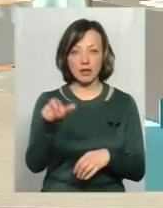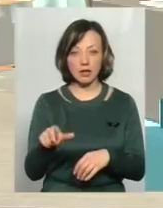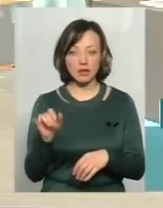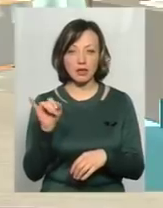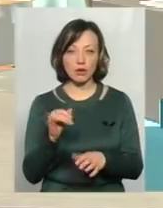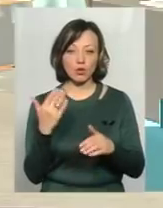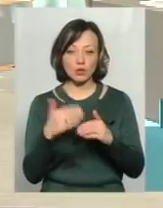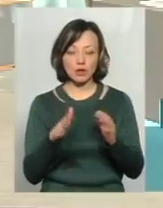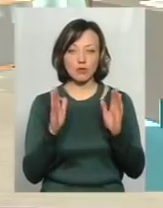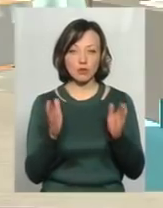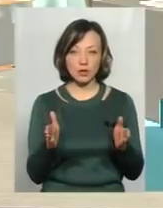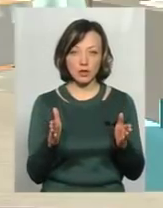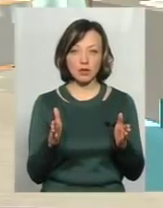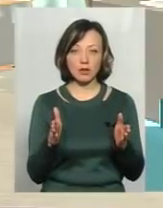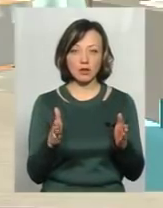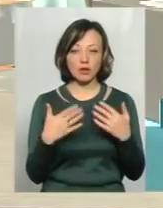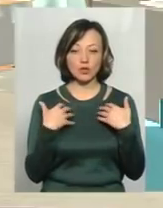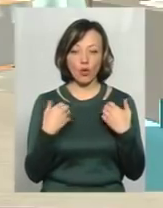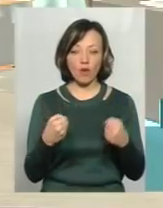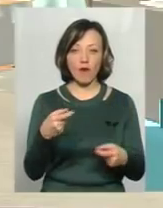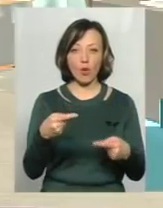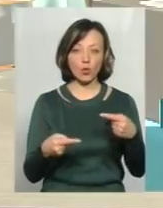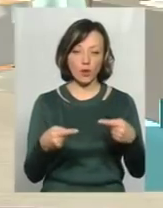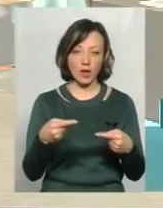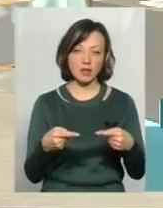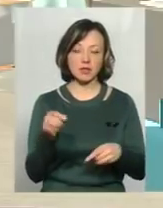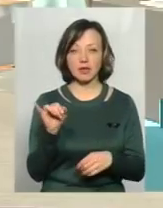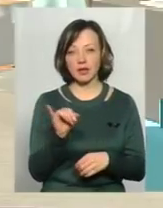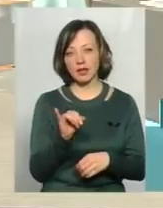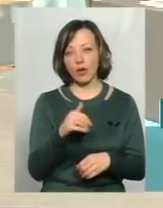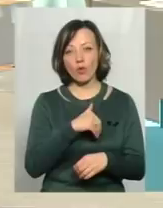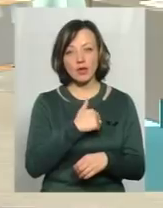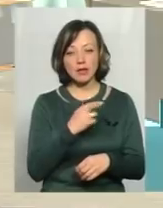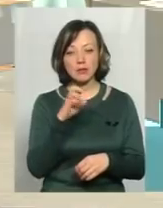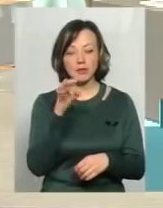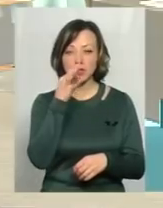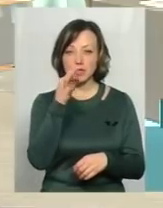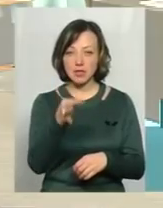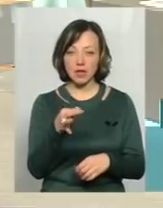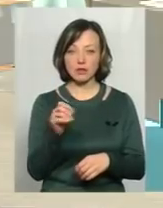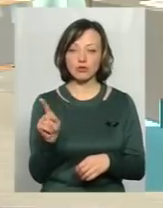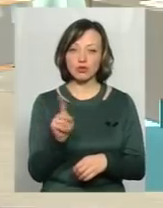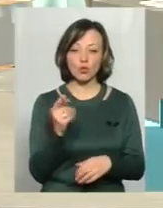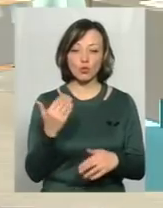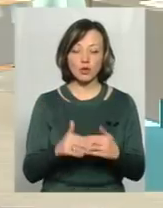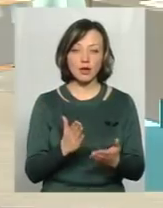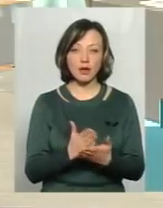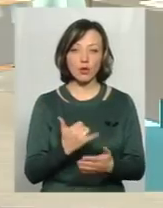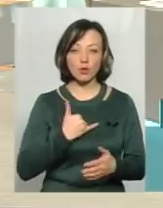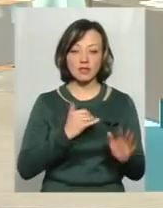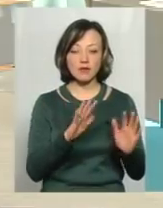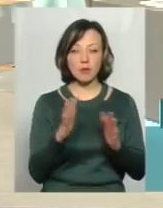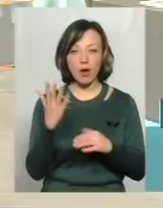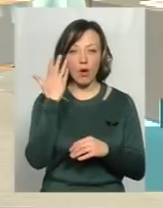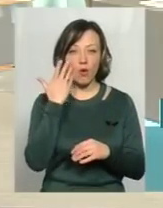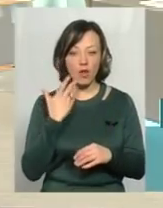і вже буде здорова конкуренція і більше. Хотілося б відзначити, що також вже є в нас такі випадки, що